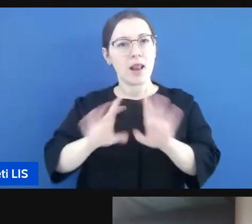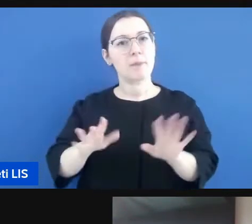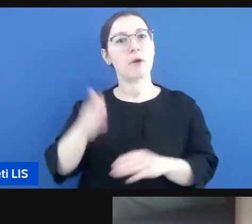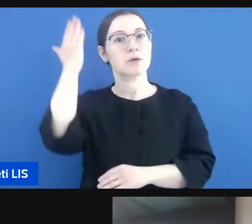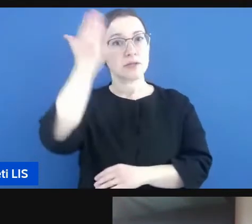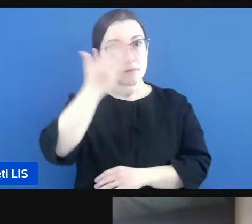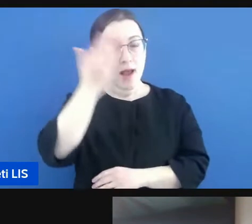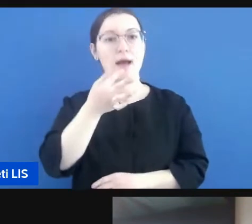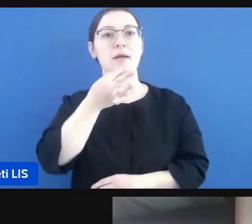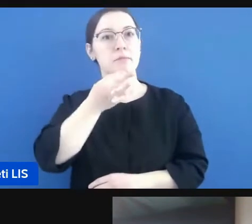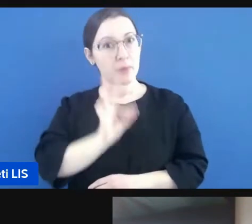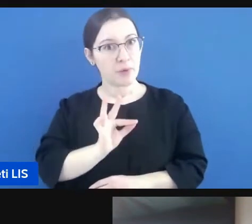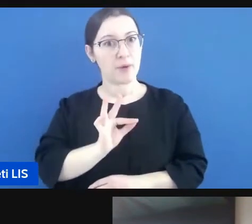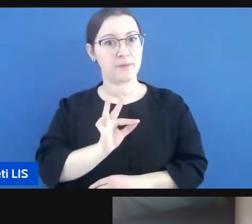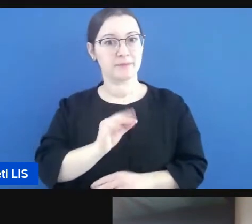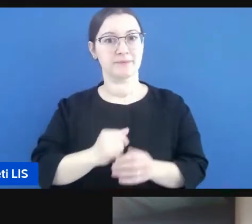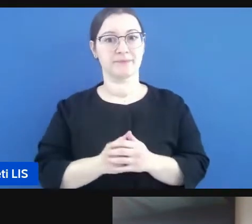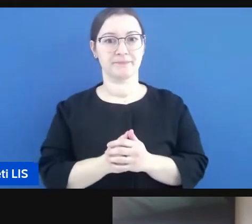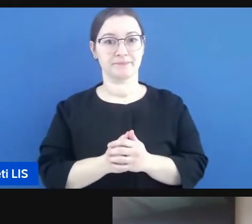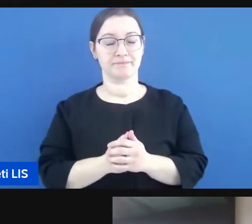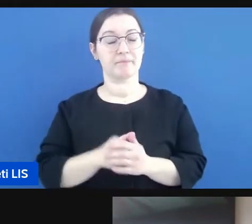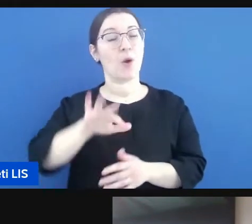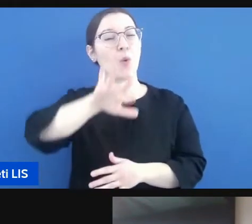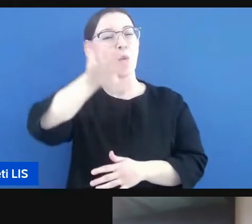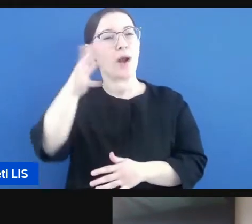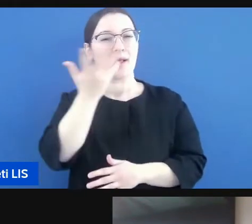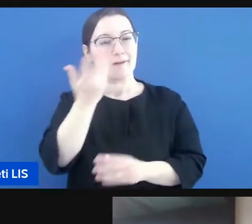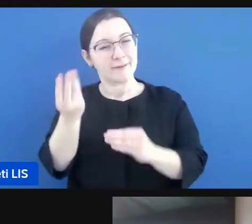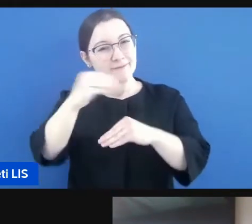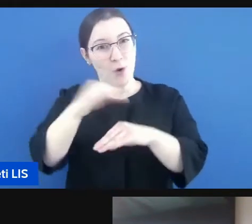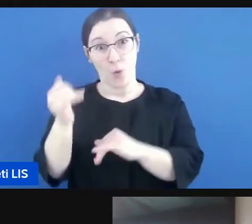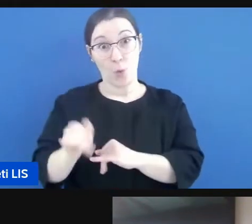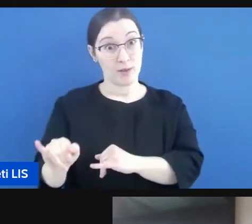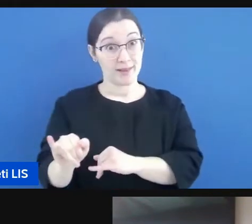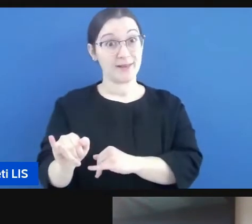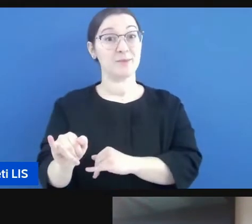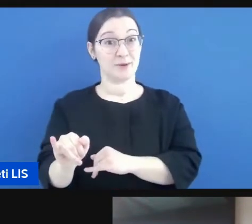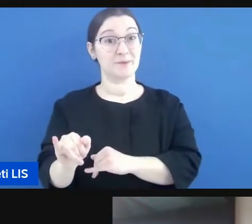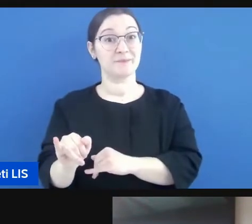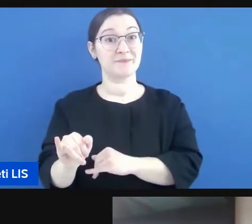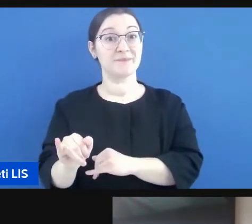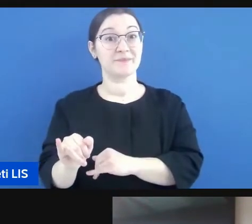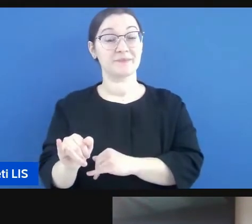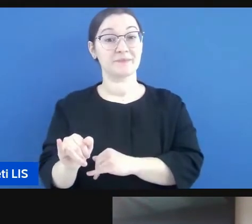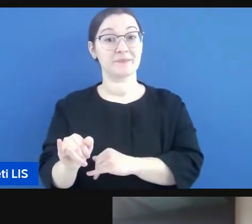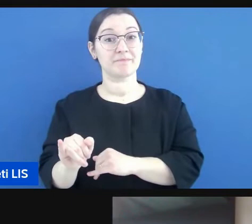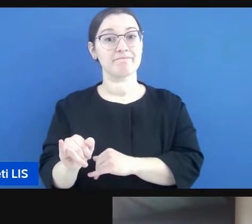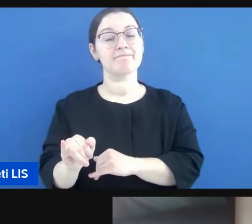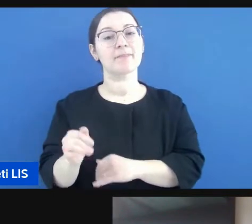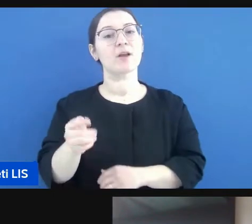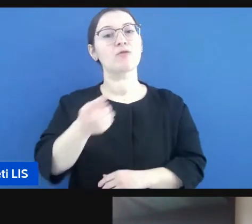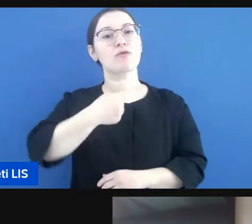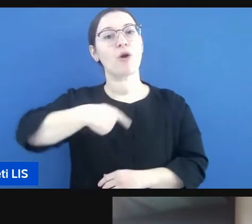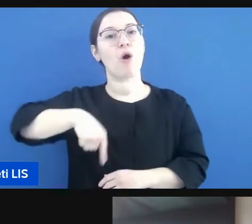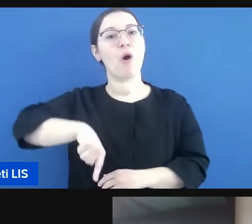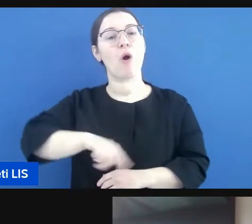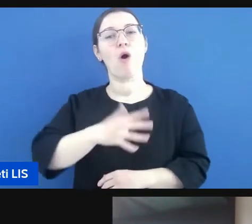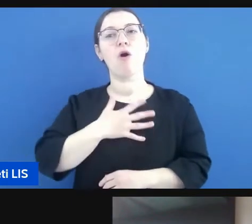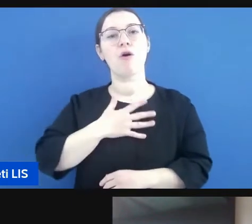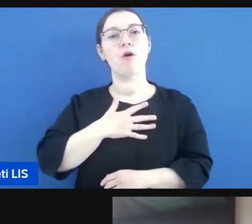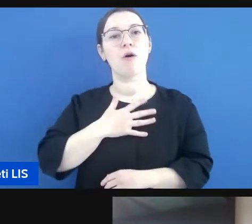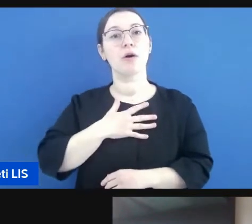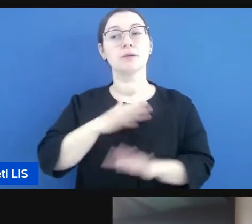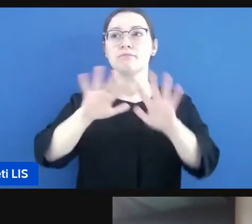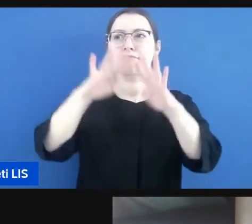l'altra cosa che vorrei dire e l'ultima cosa che dico è che per noi entrare nel mondo della